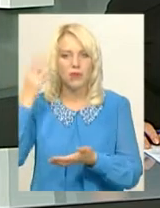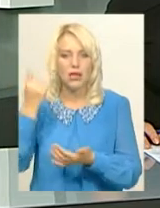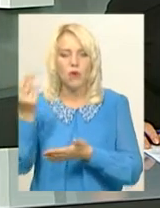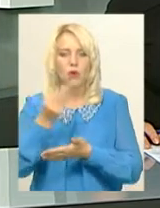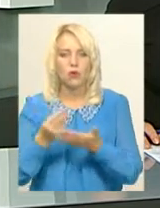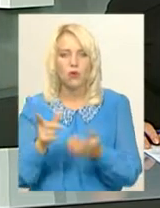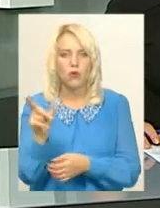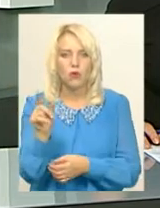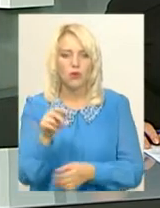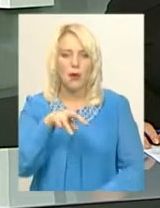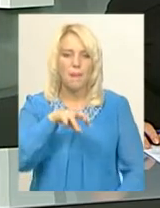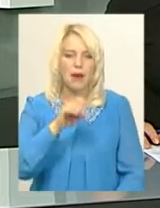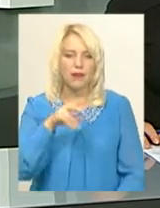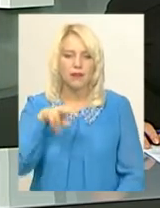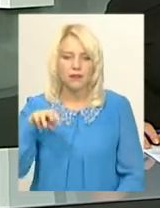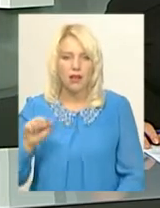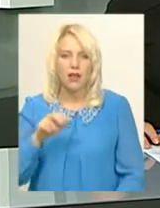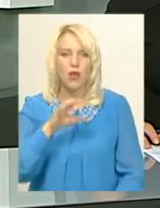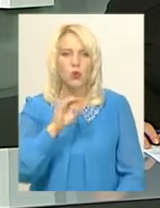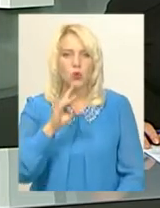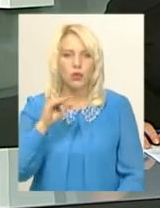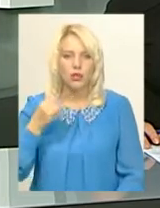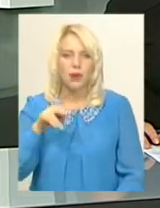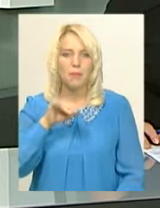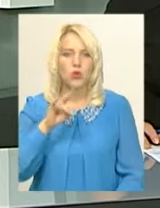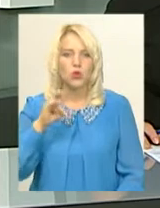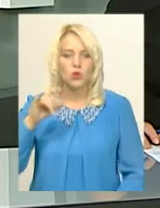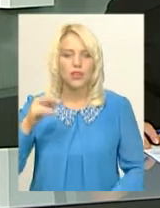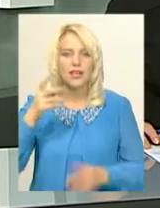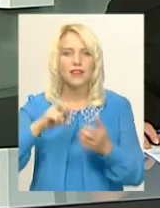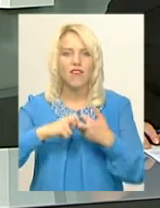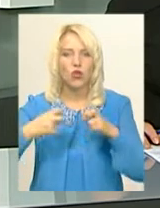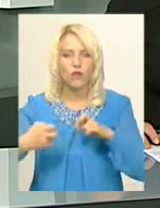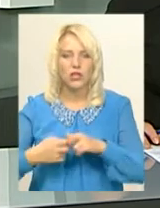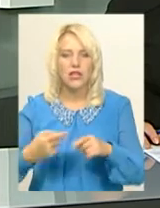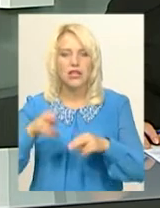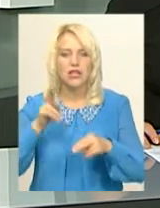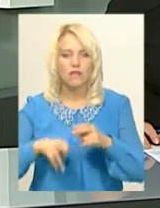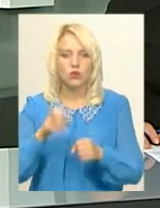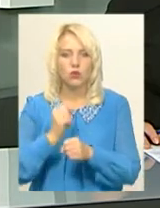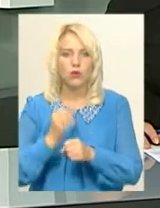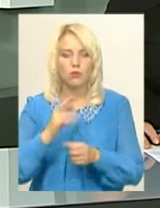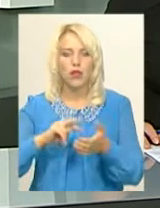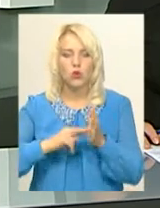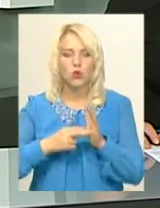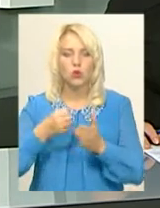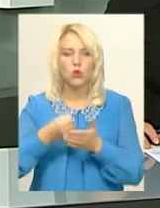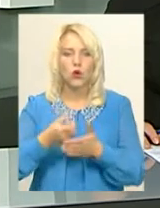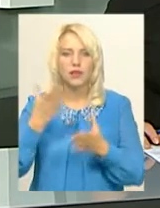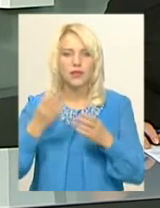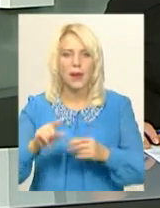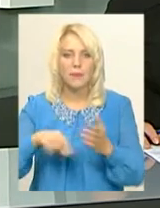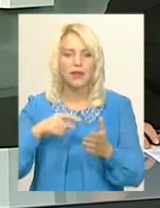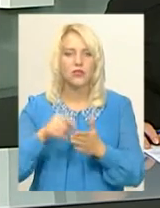художників Марта і Юрій Підчуки з Івано-Франківська. Завершити роботу майстри стріт-арту планують до Дня міста. Що буде